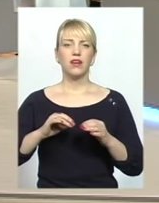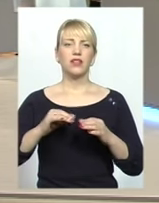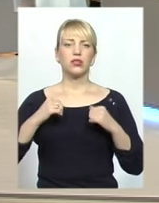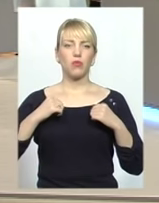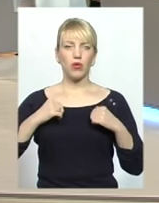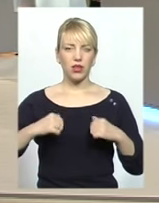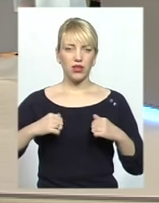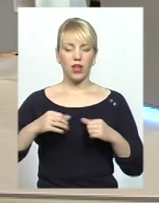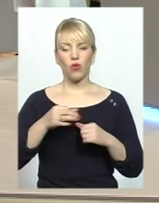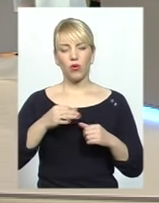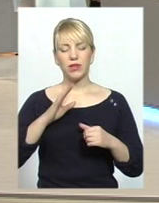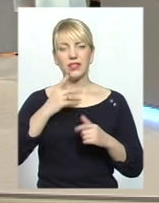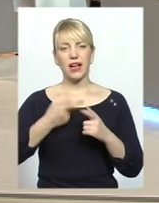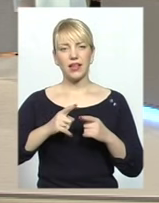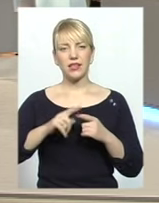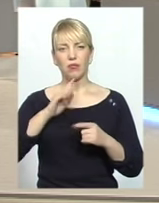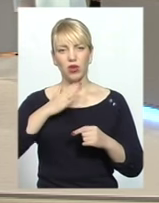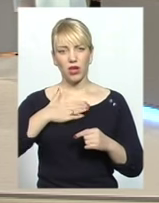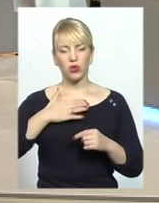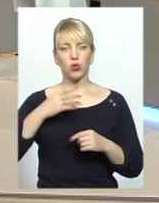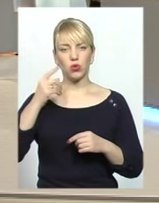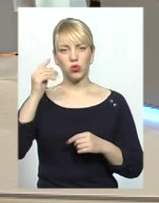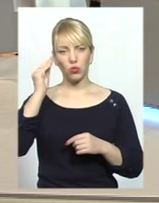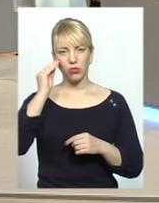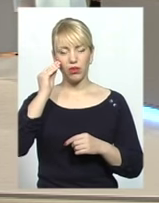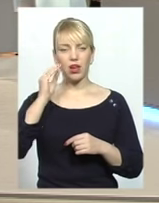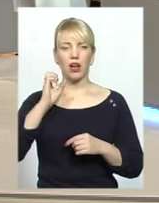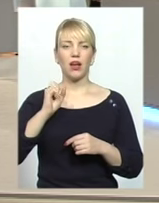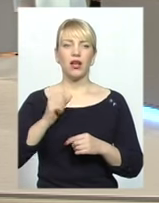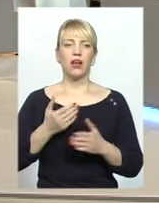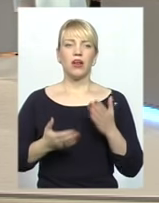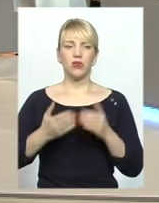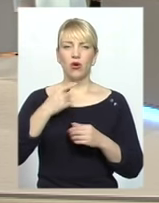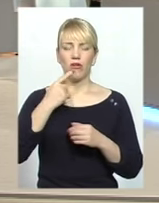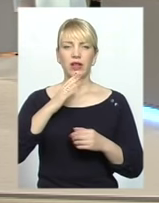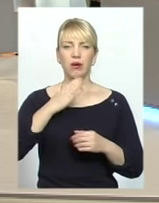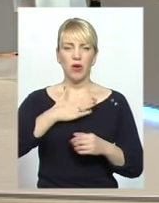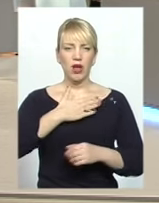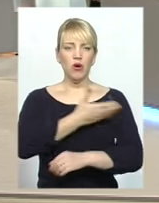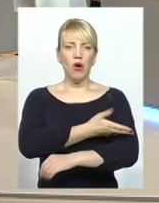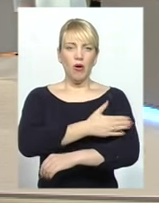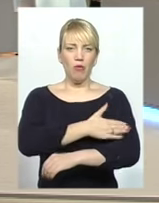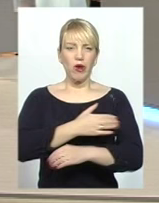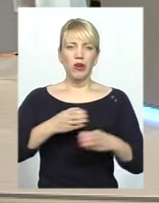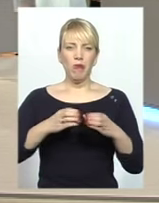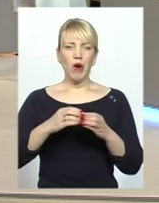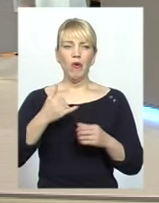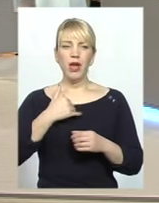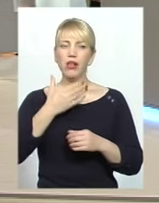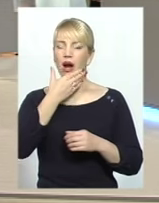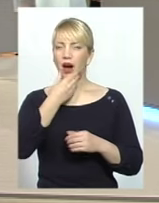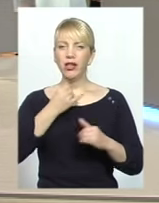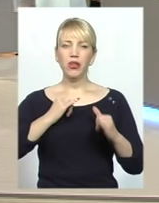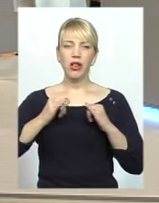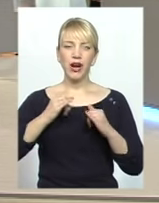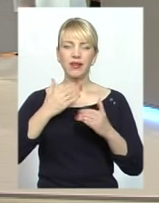Як вважаєте ви? Чи так це насправді? Ну і що говорити про нашу польську громаду, то я вважаю, що дуже гарне в нас толерантне